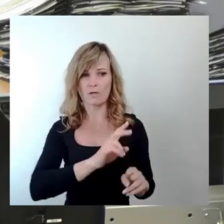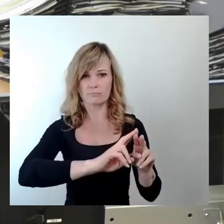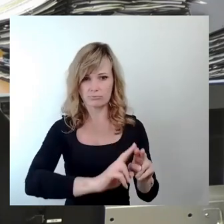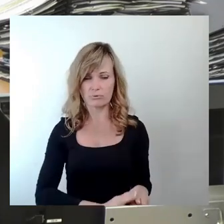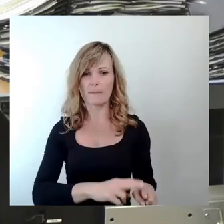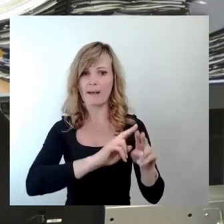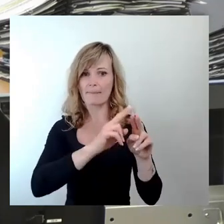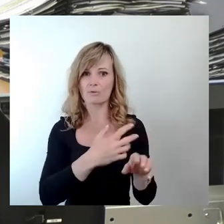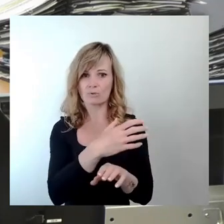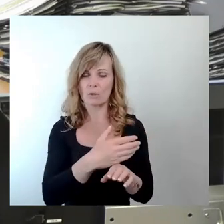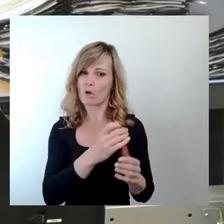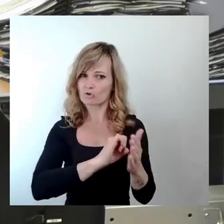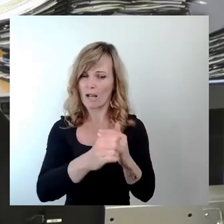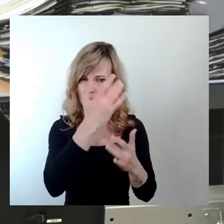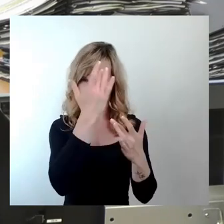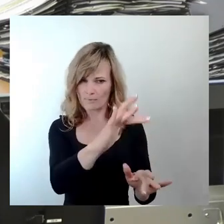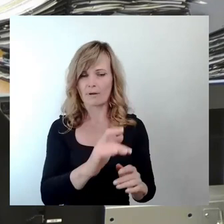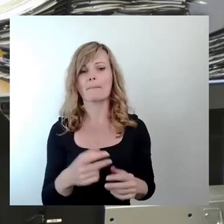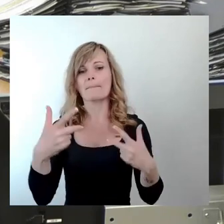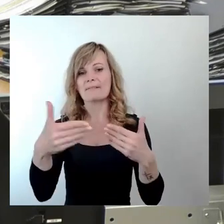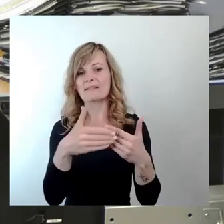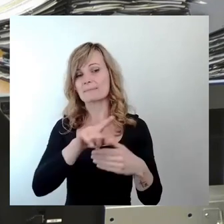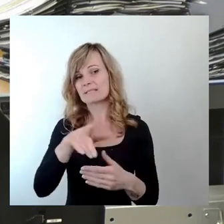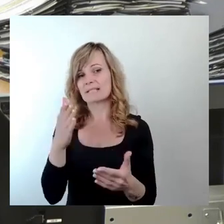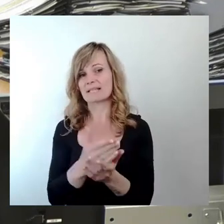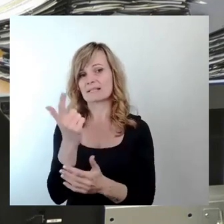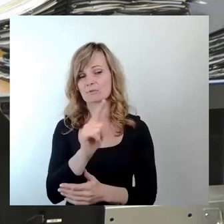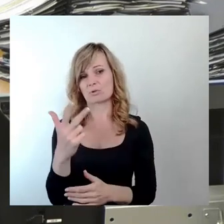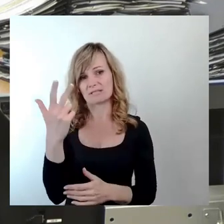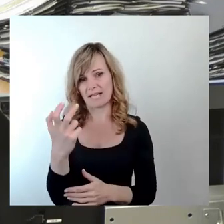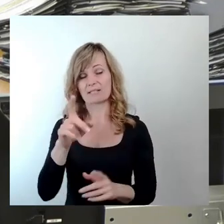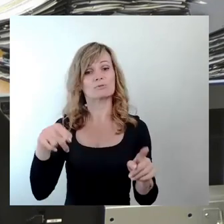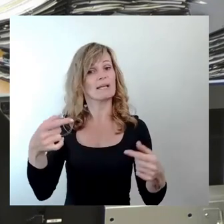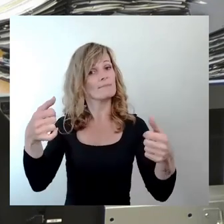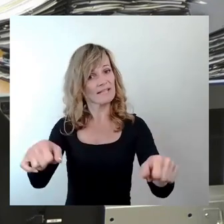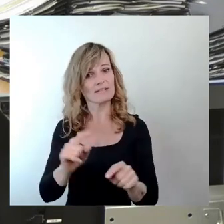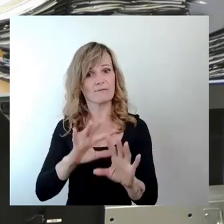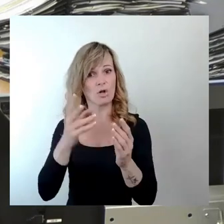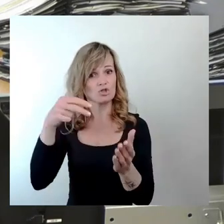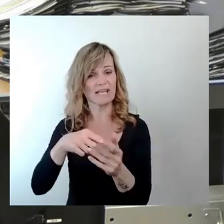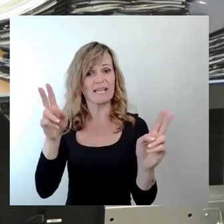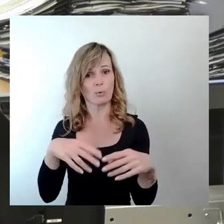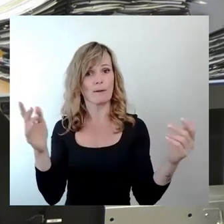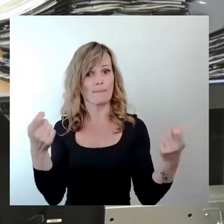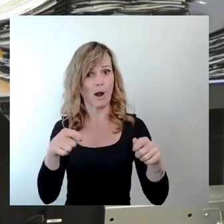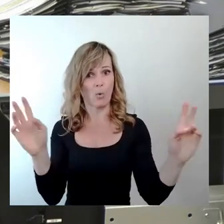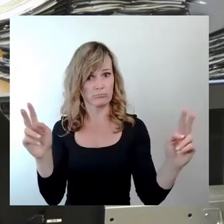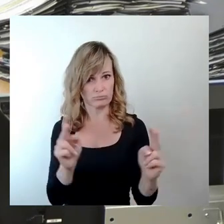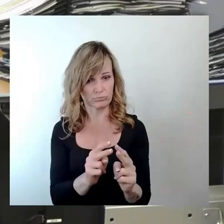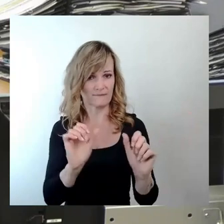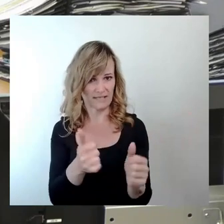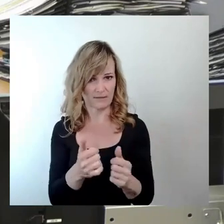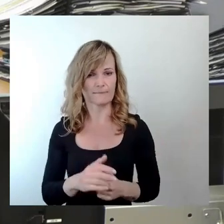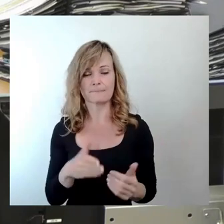wichtig, befristet bis Ende 2030 und enthält danach auch eine Verpflichtung zum vollständigen Rückbau der Anlage. Bis zu diesem